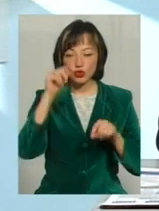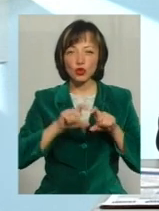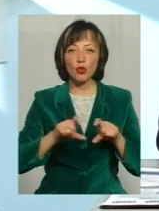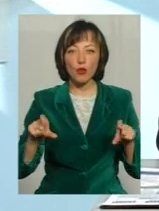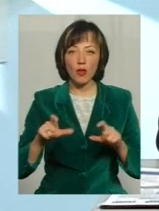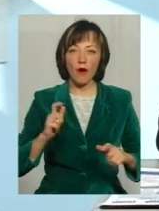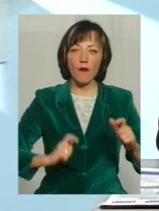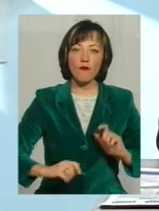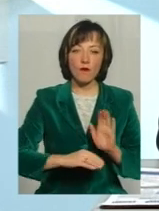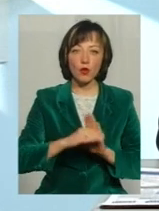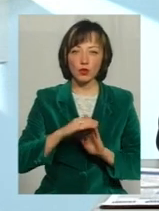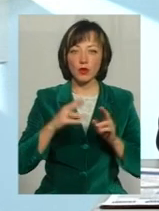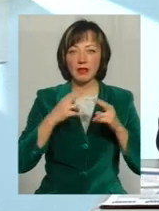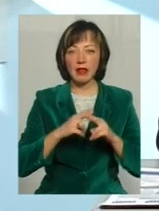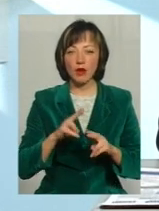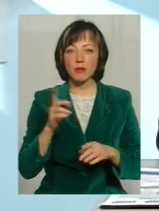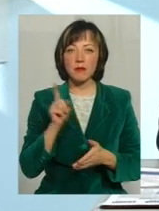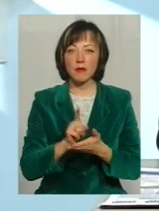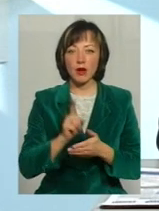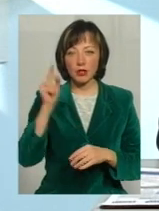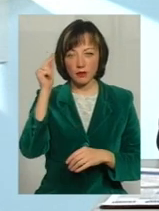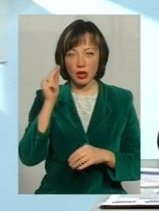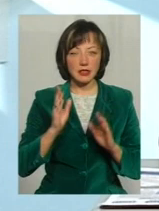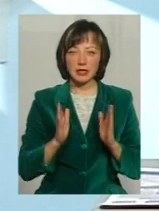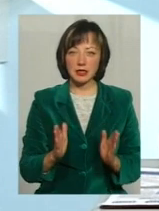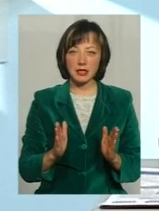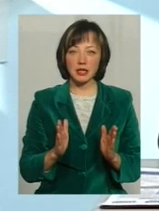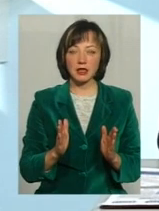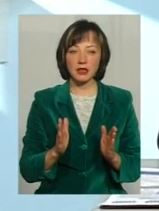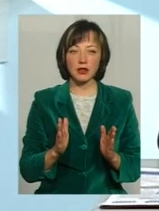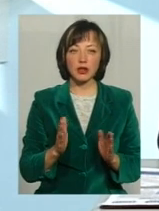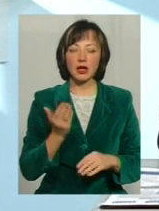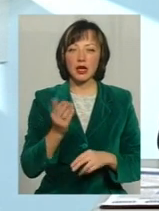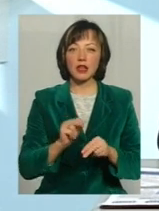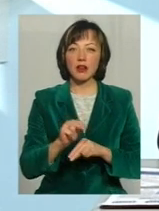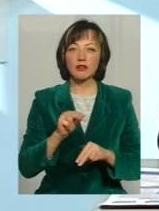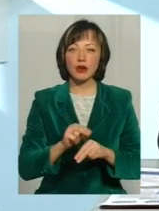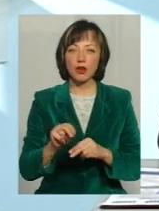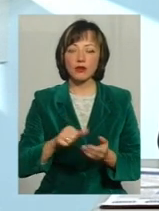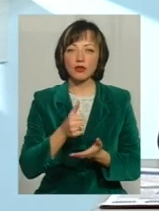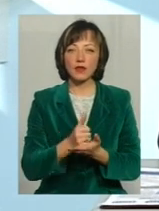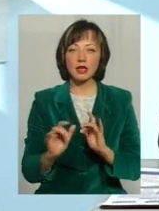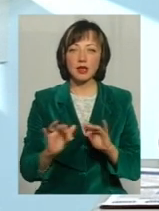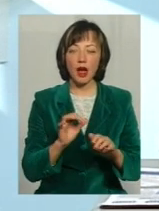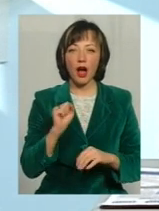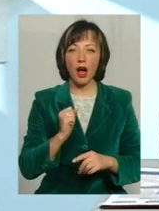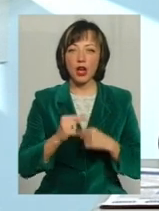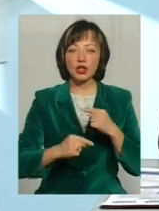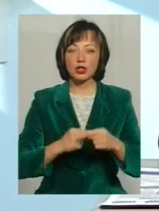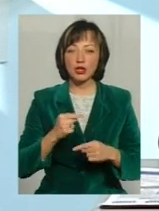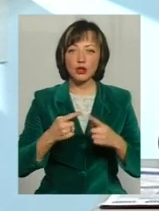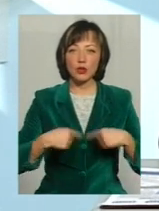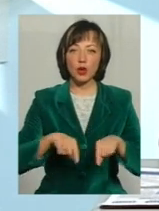вузу, технікуму, де мають навчатися не тільки в тому, що їх навчають по основній діяльності А і через органи